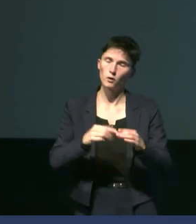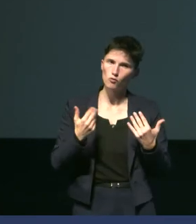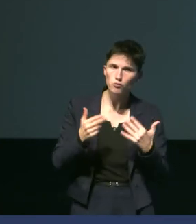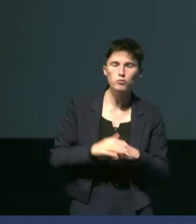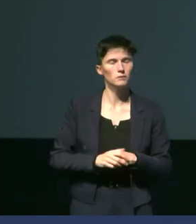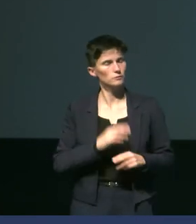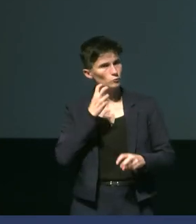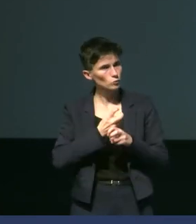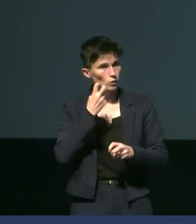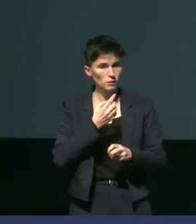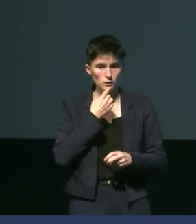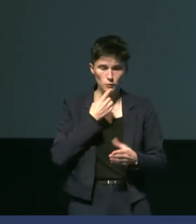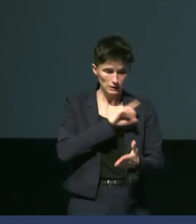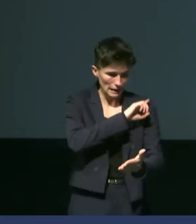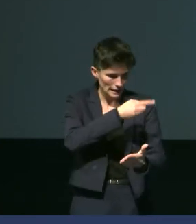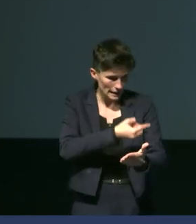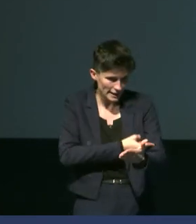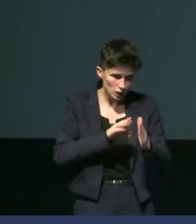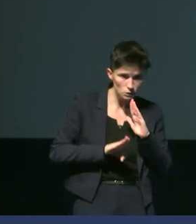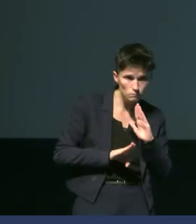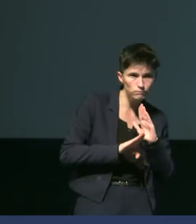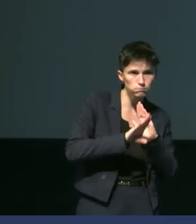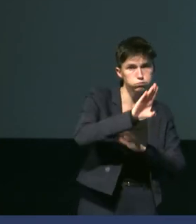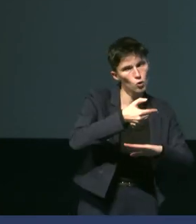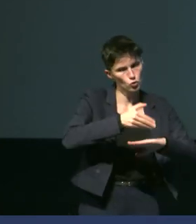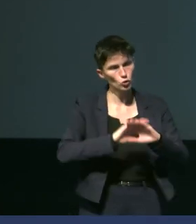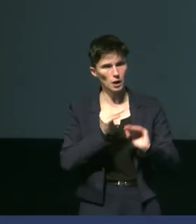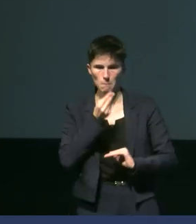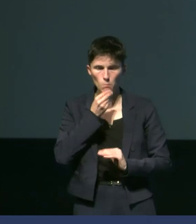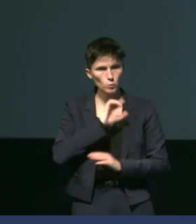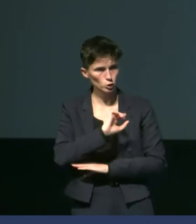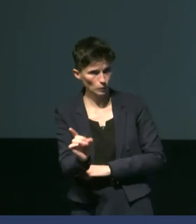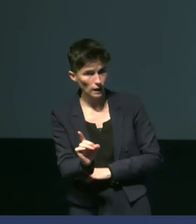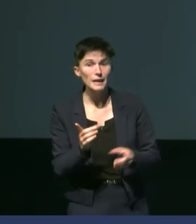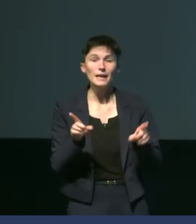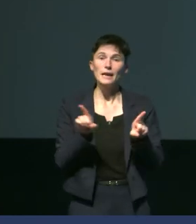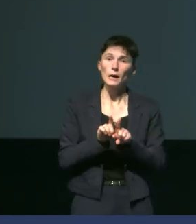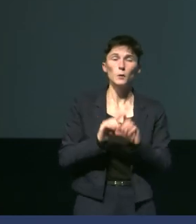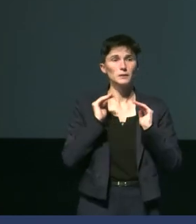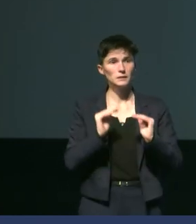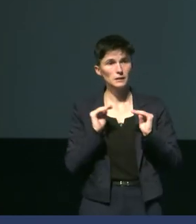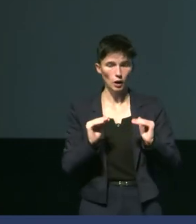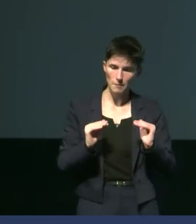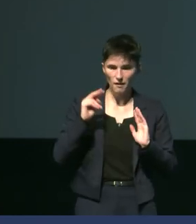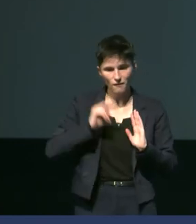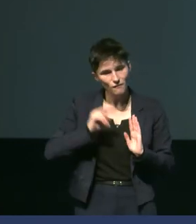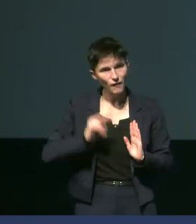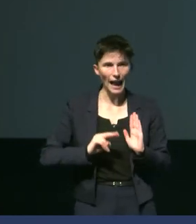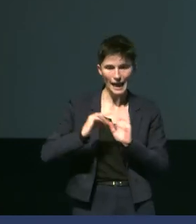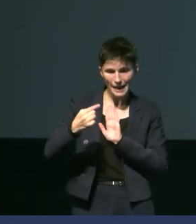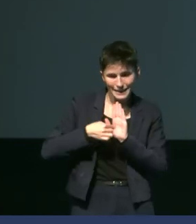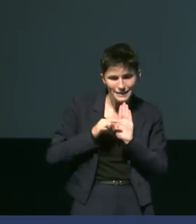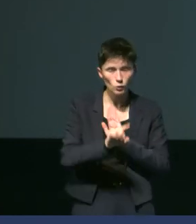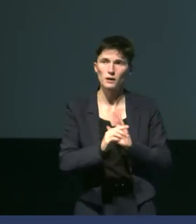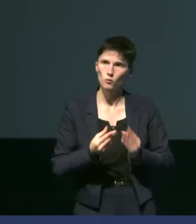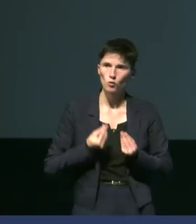l'énergie demandée alors qu sont à jeun et puis on va également avoir une perturbation de leur formidable isolation. On a vu qu'ils